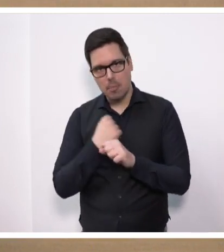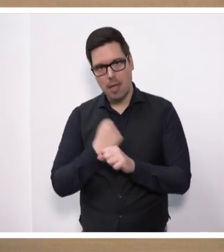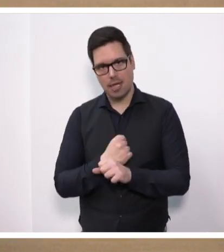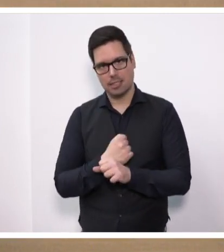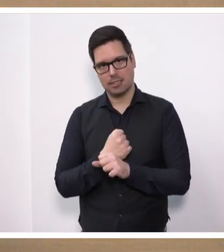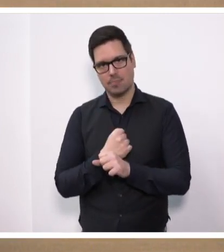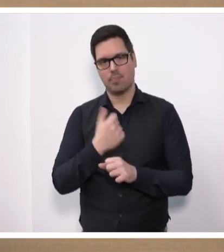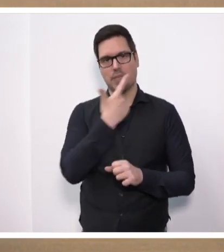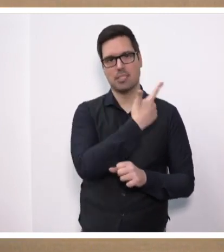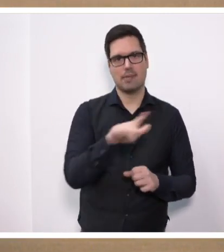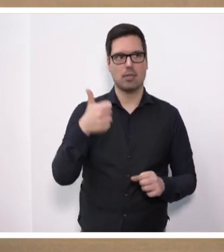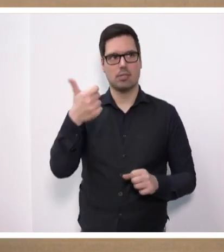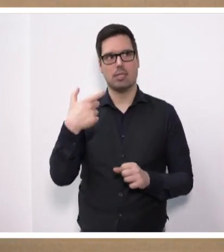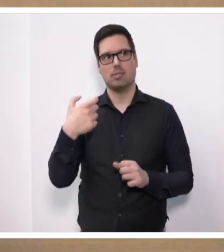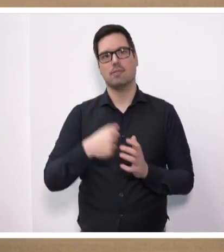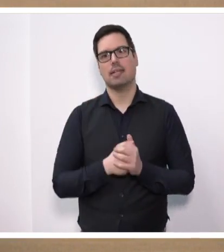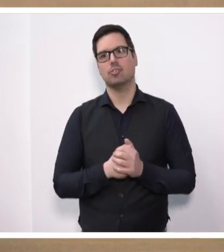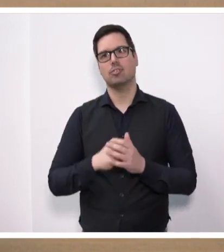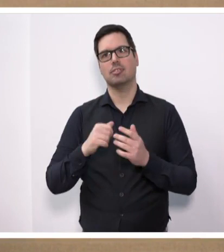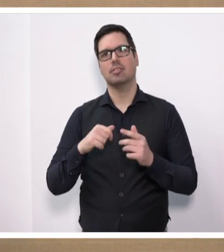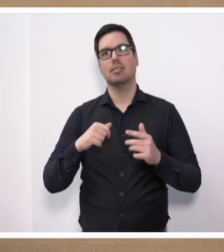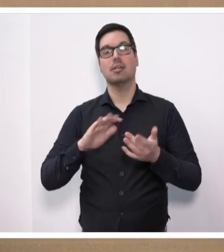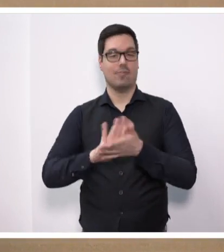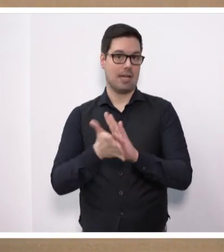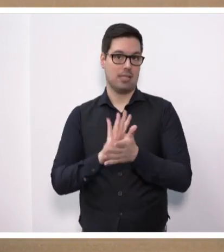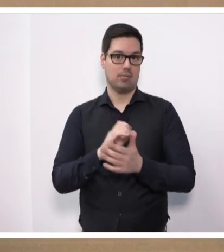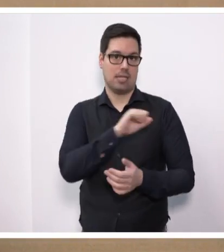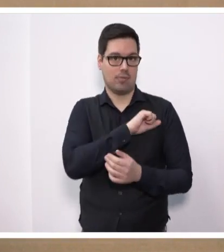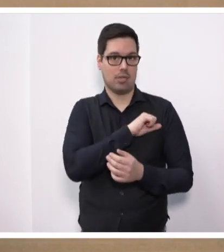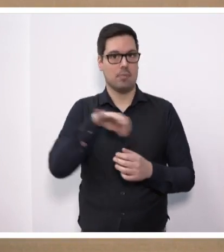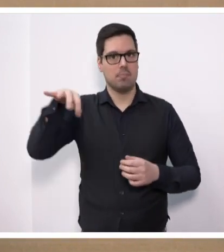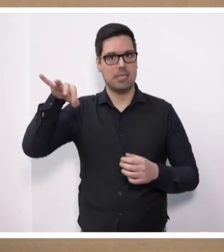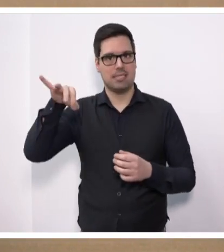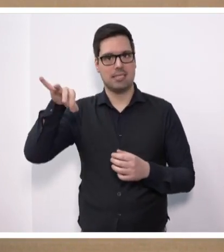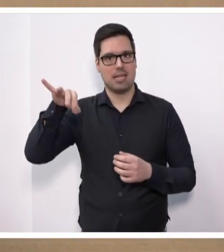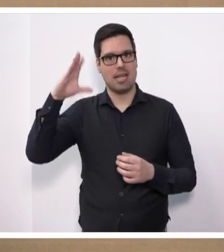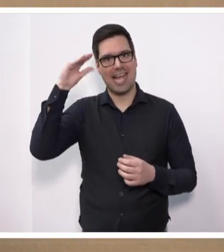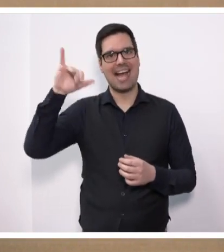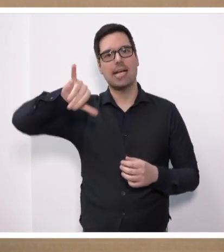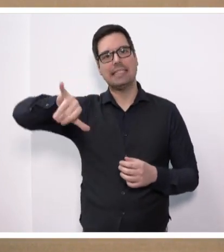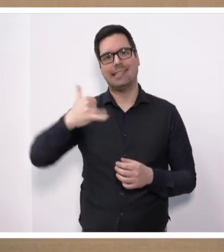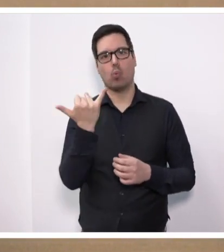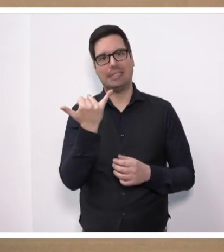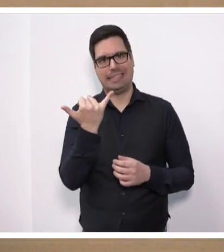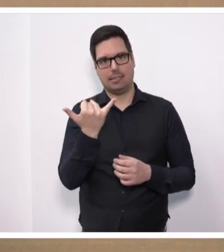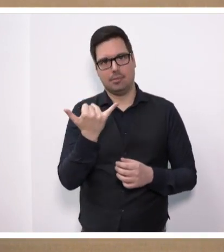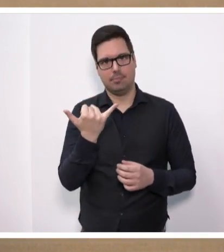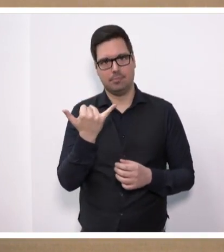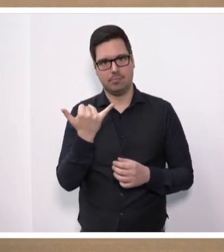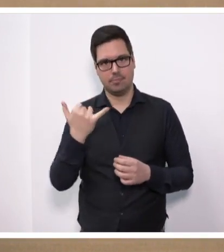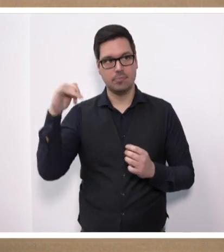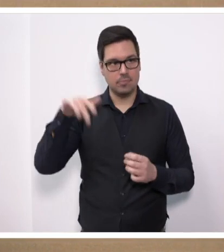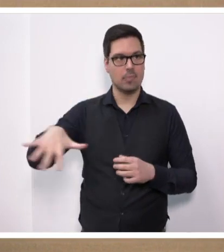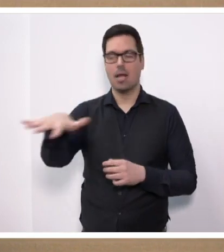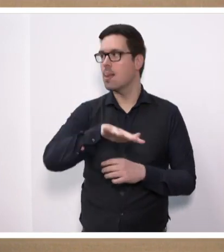2021 der Verhandlungserfolg auch von Minister Reinhold Joost, der hier gerade in